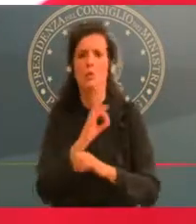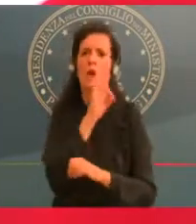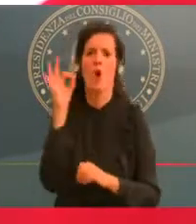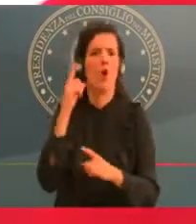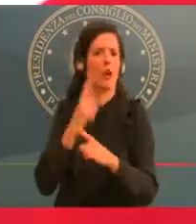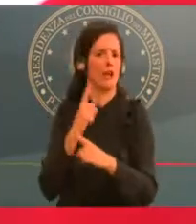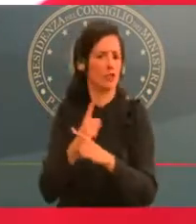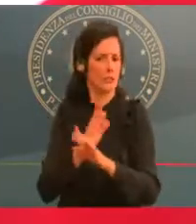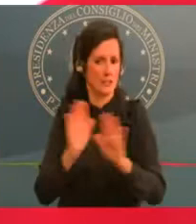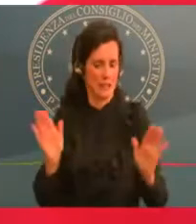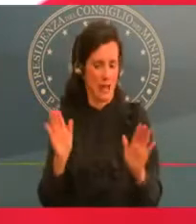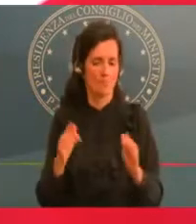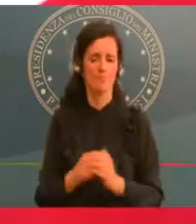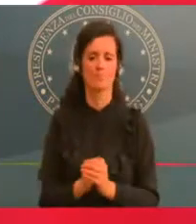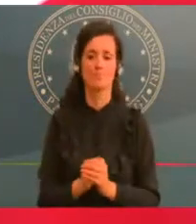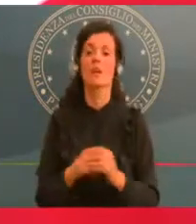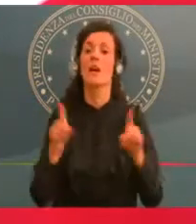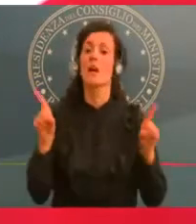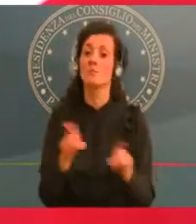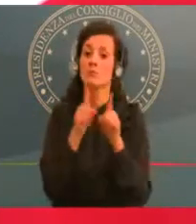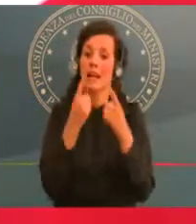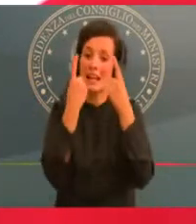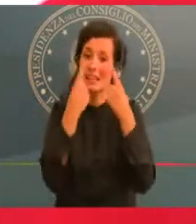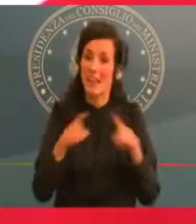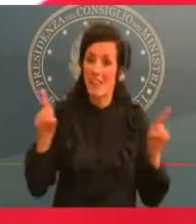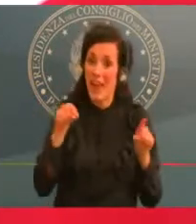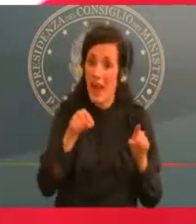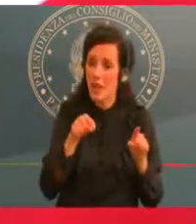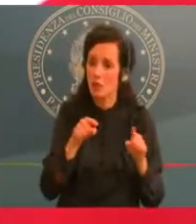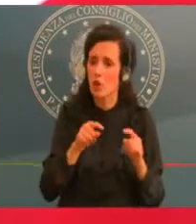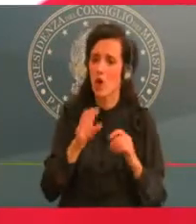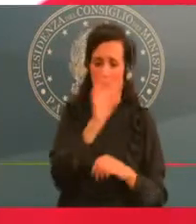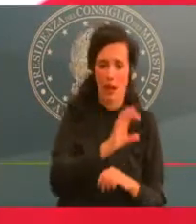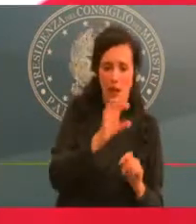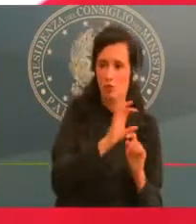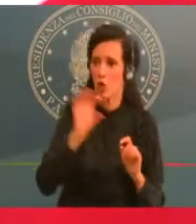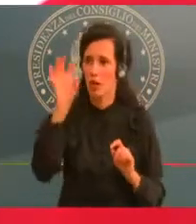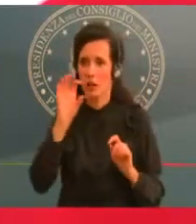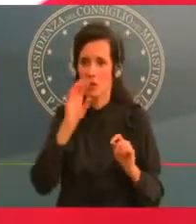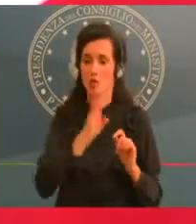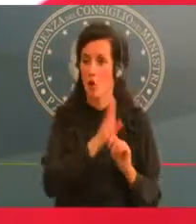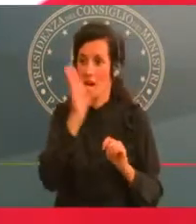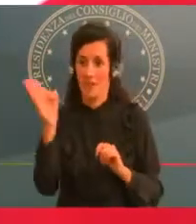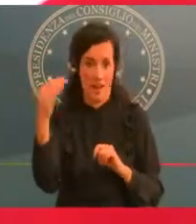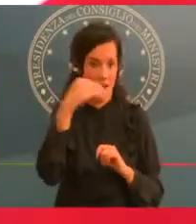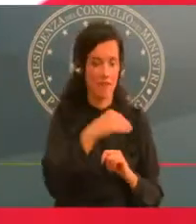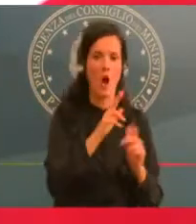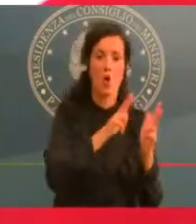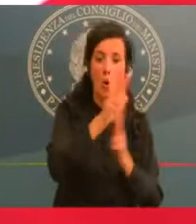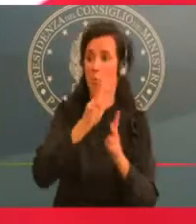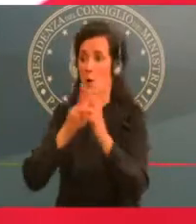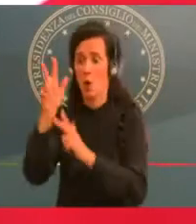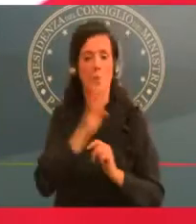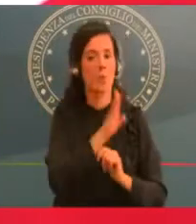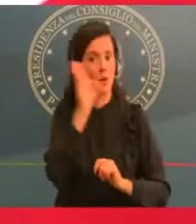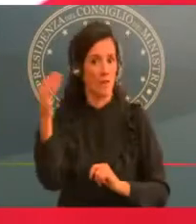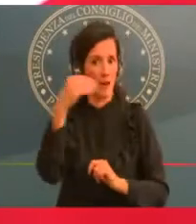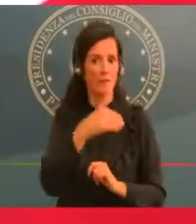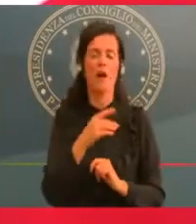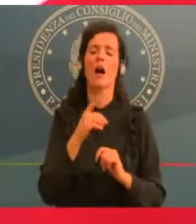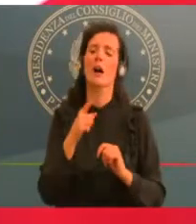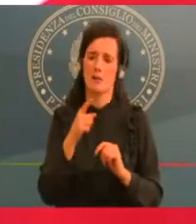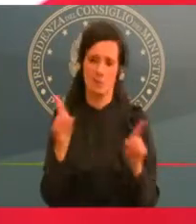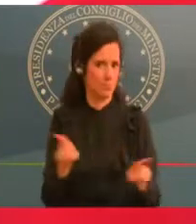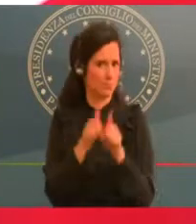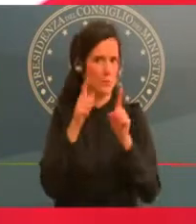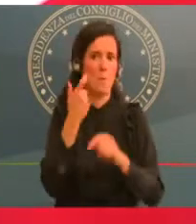'altro. Invece, quando c'è la raccomandazione, evidentemente, non va offerta nessuna autocertificazione.